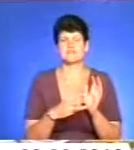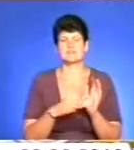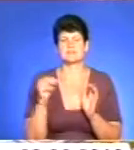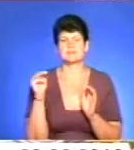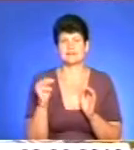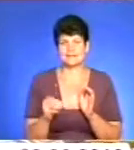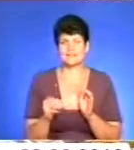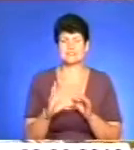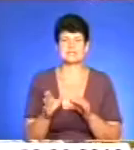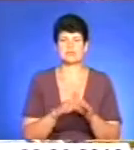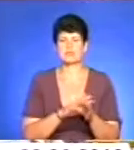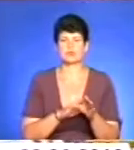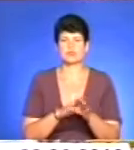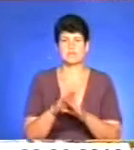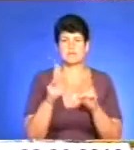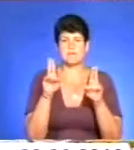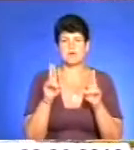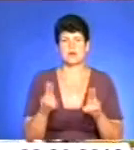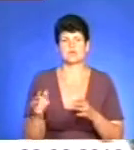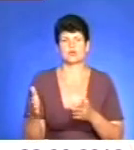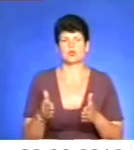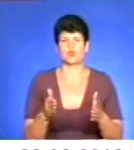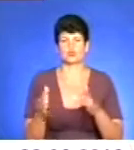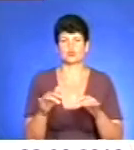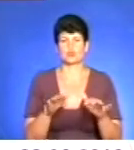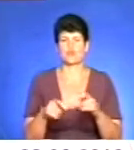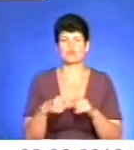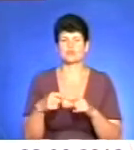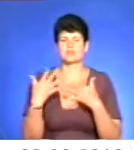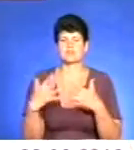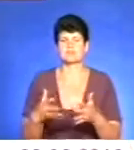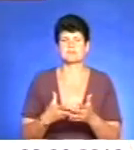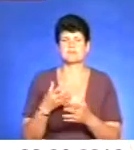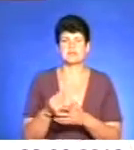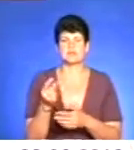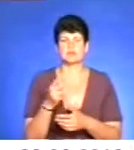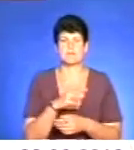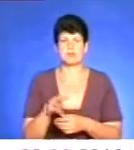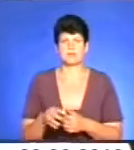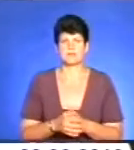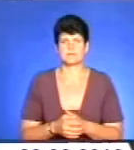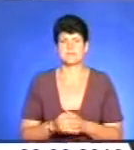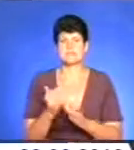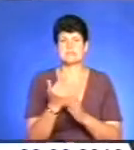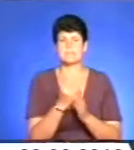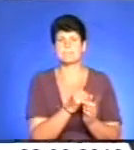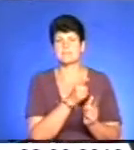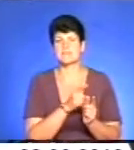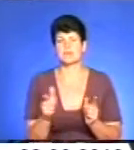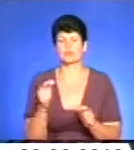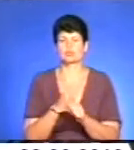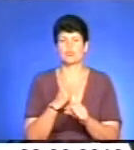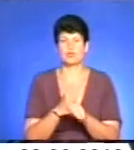гривень за недотримання правил дорожнього руху. Порушники уже сплатили майже півтора мільйона. За період роботи патрульної поліції в